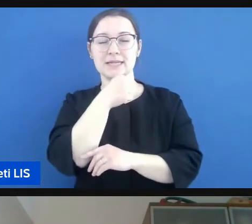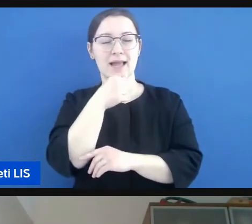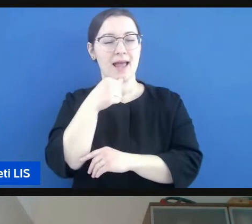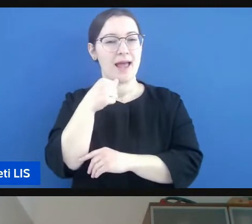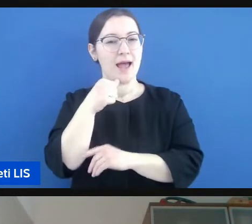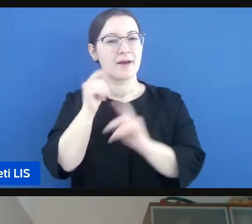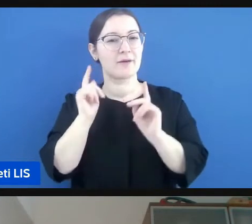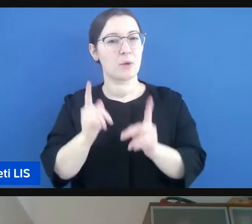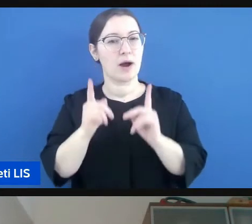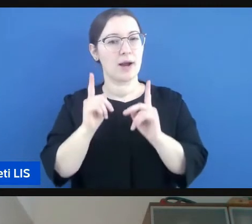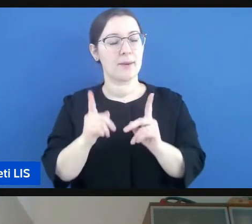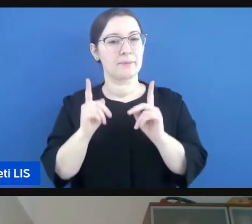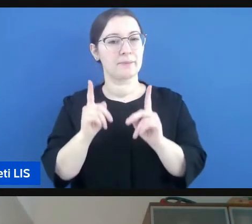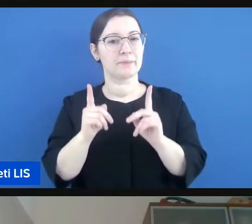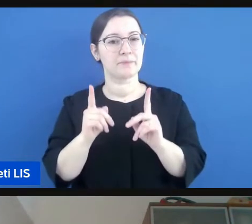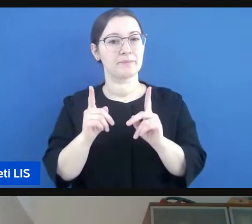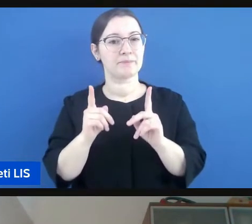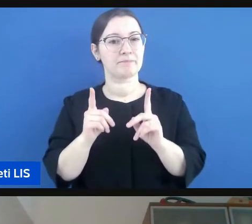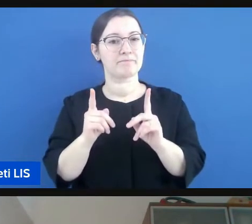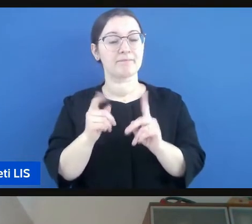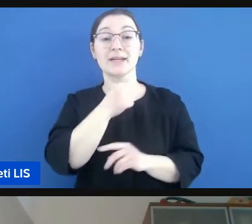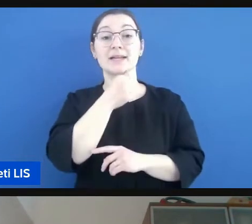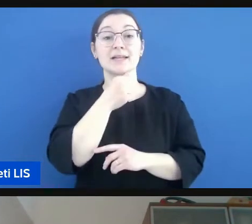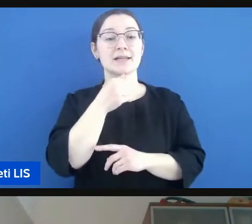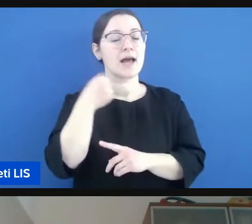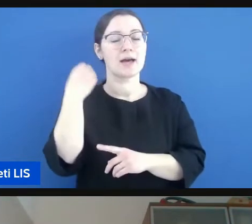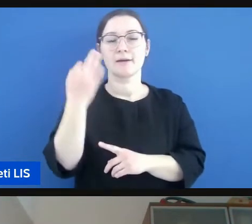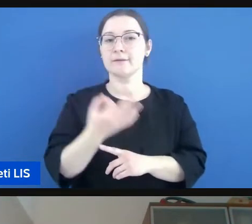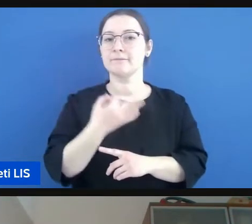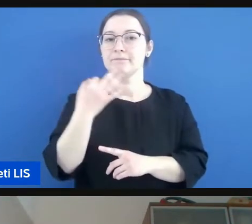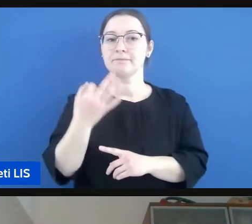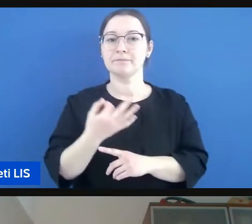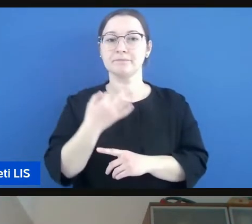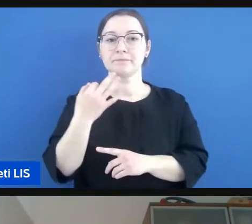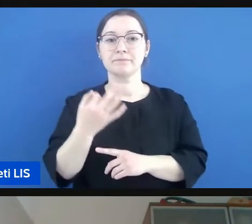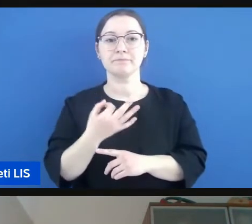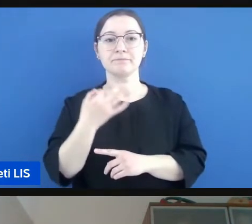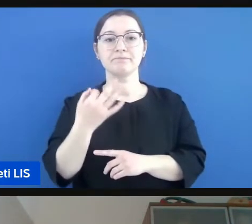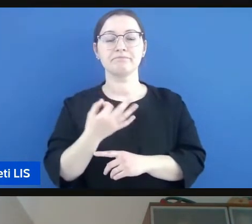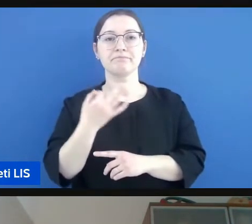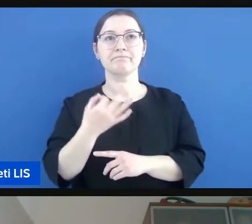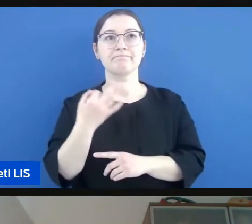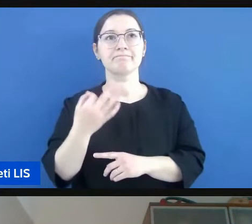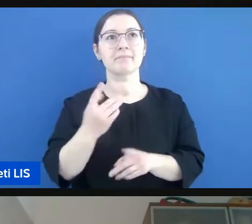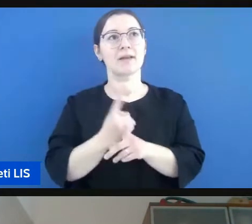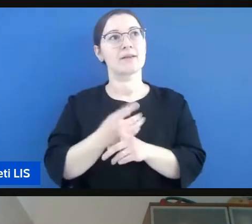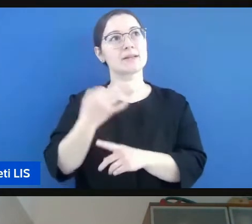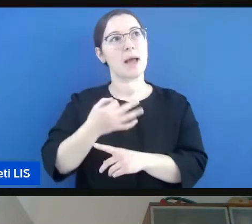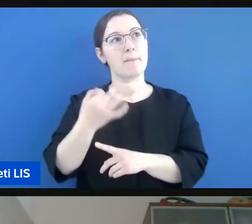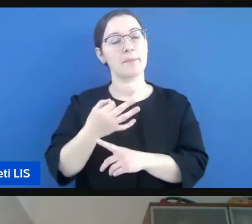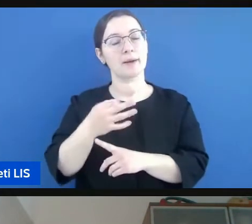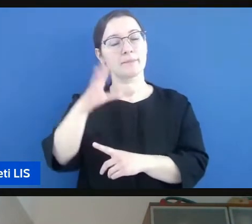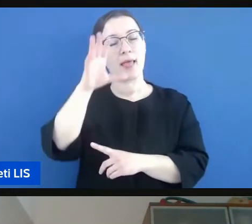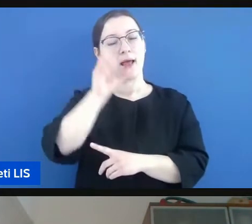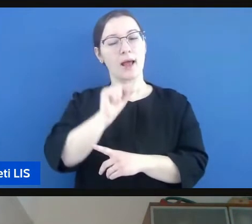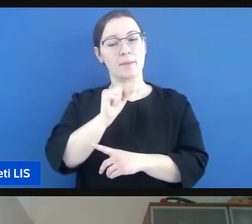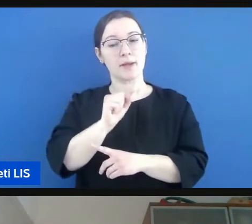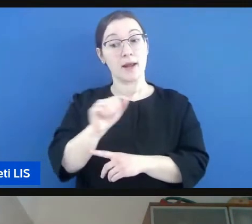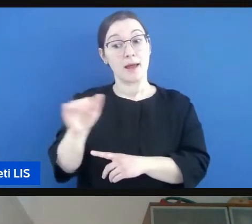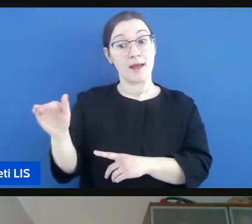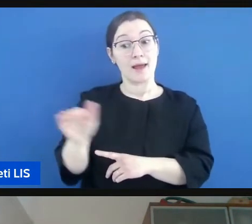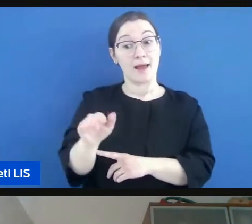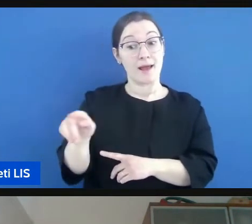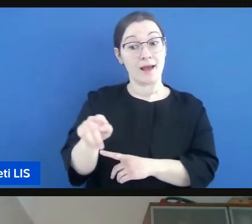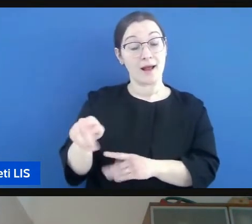una è necessaria sempre una continua verifica della corretta comprensione del